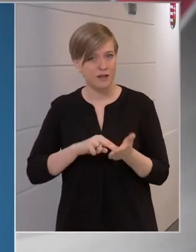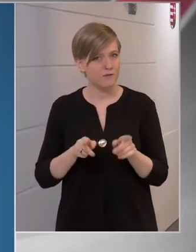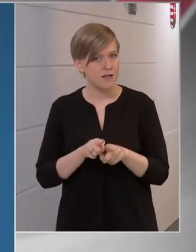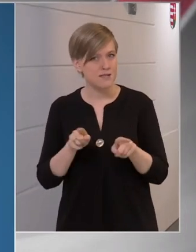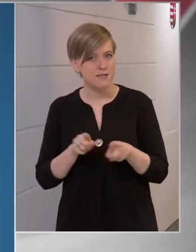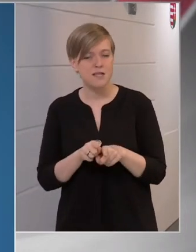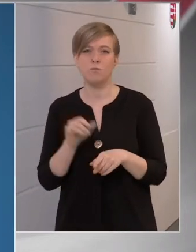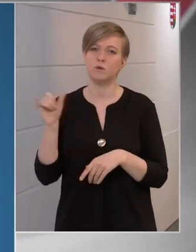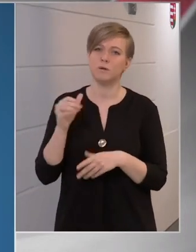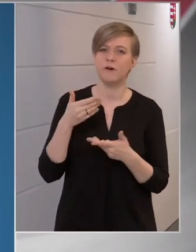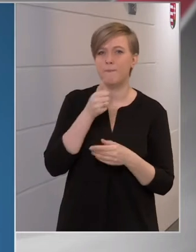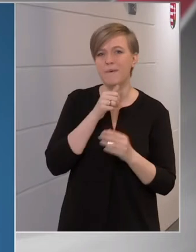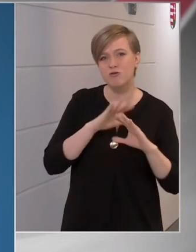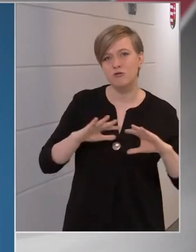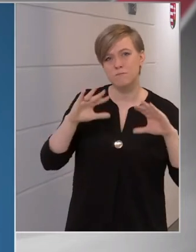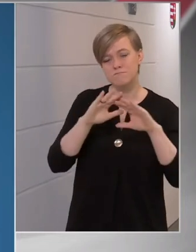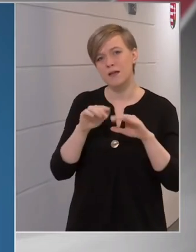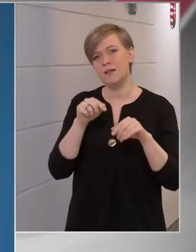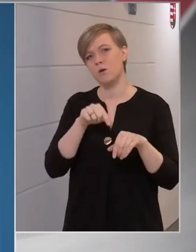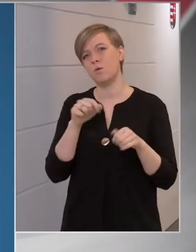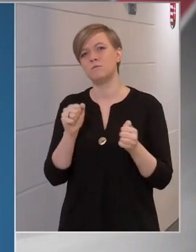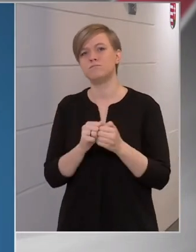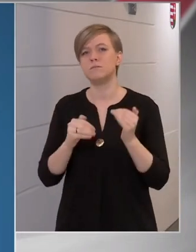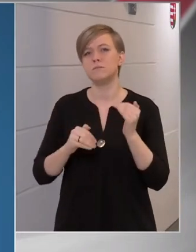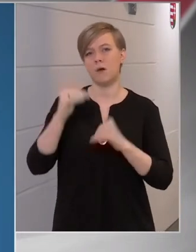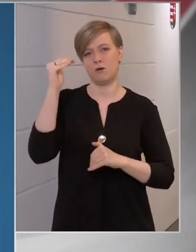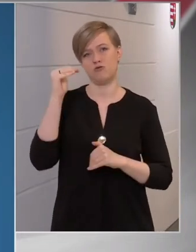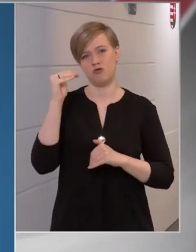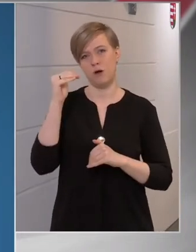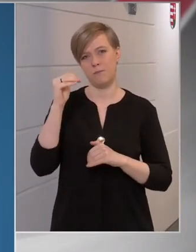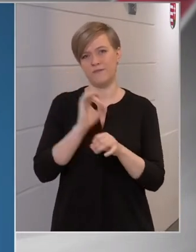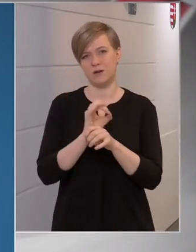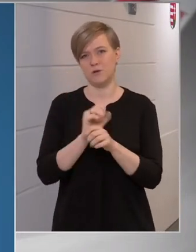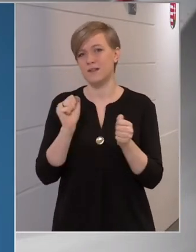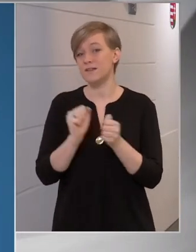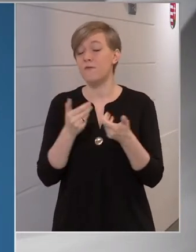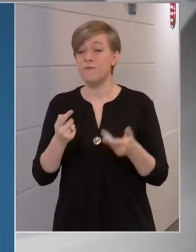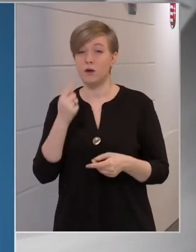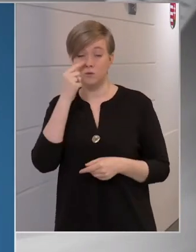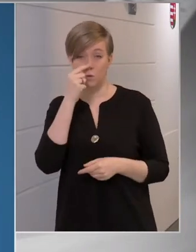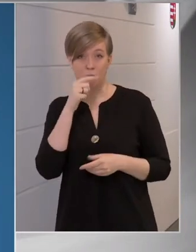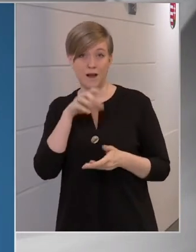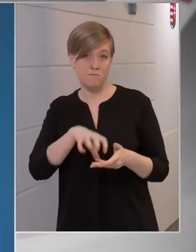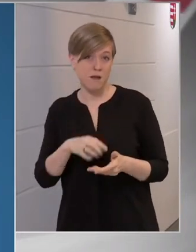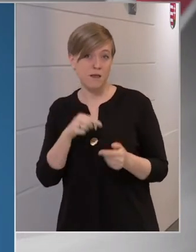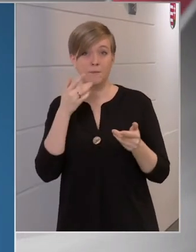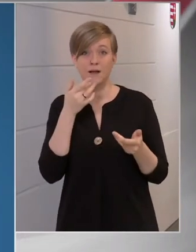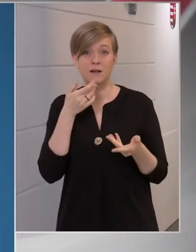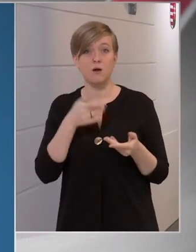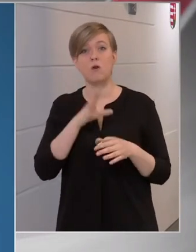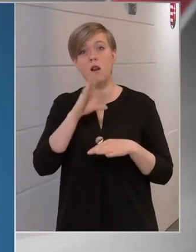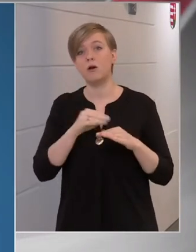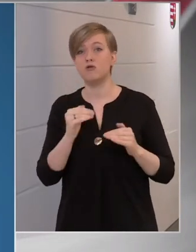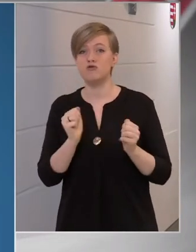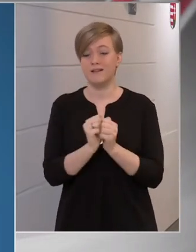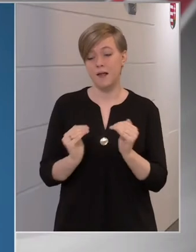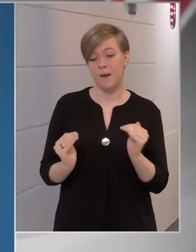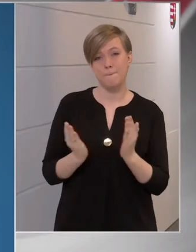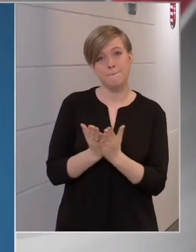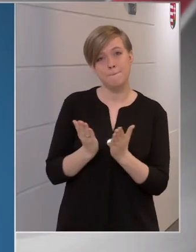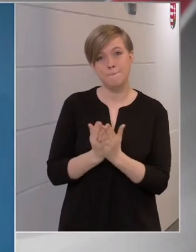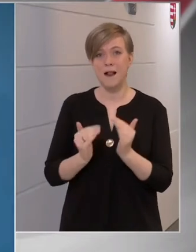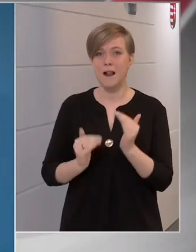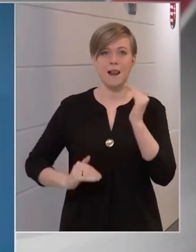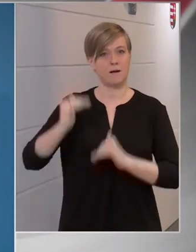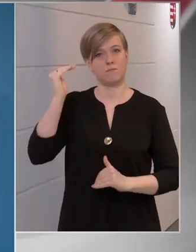Budapesten vagy Pest megyében, ahol szám szerint magas a fertőzöttek száma, vagy Nógrád megyében például, ahol a lakosság számhoz viszonyított eset